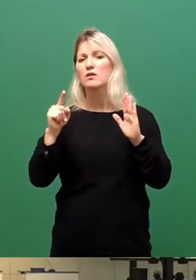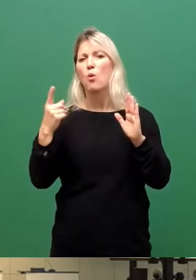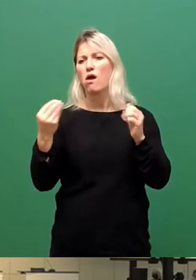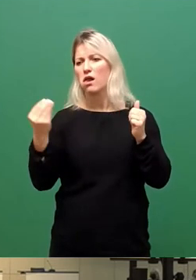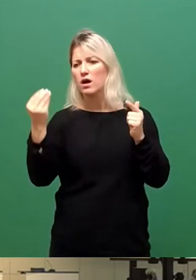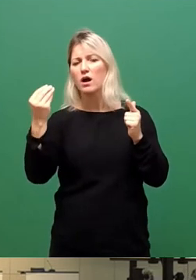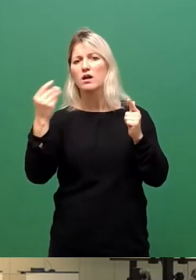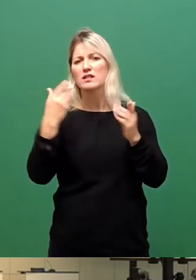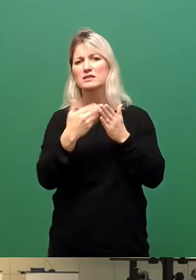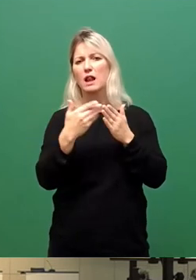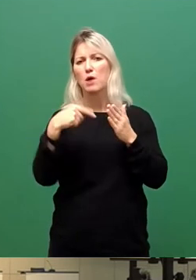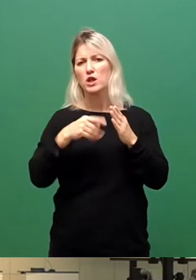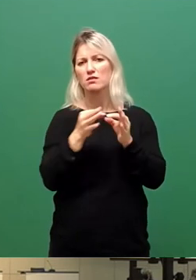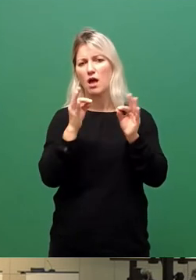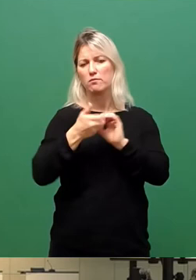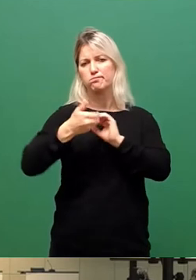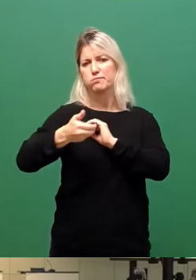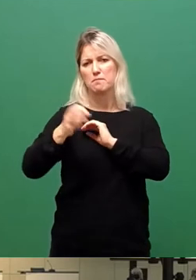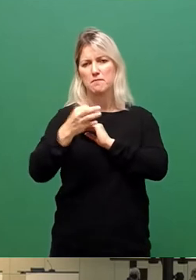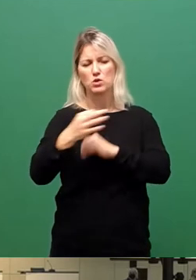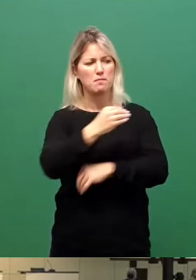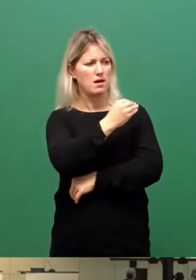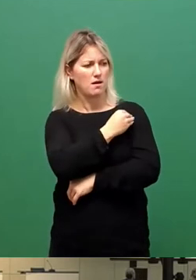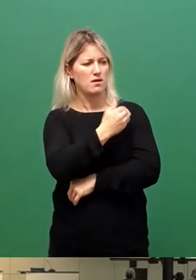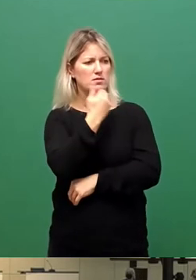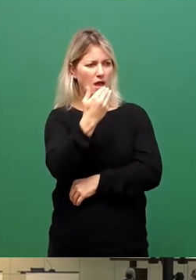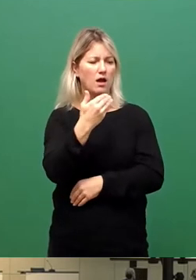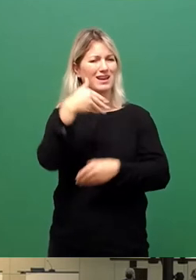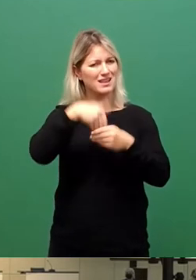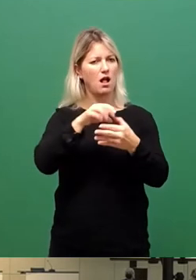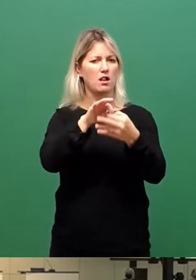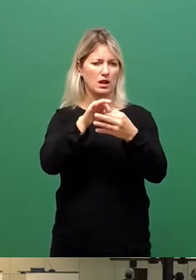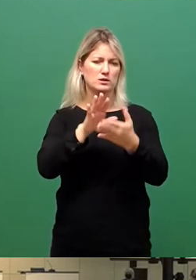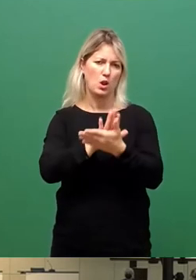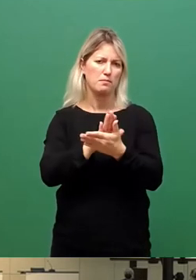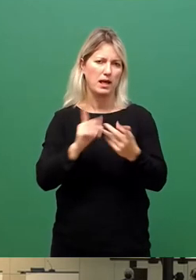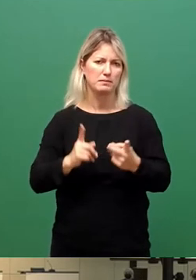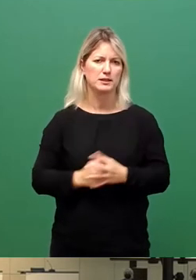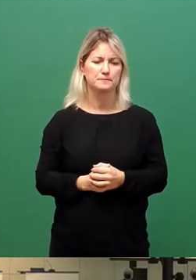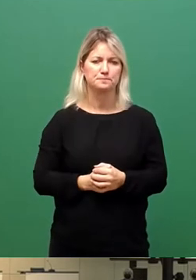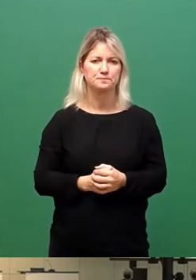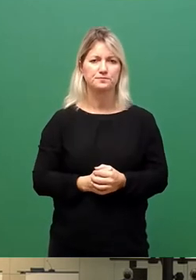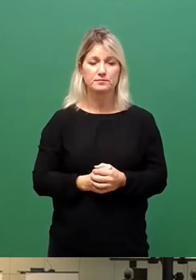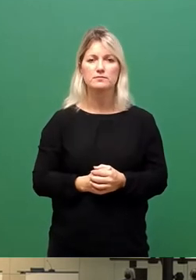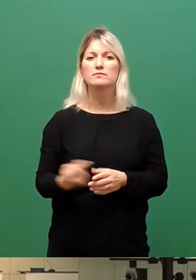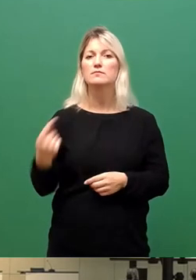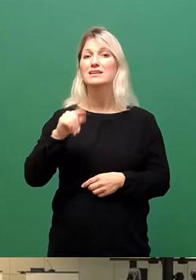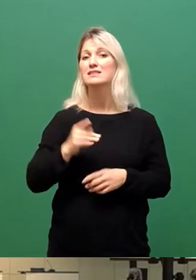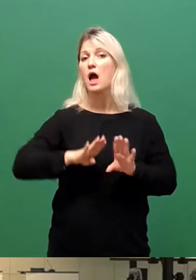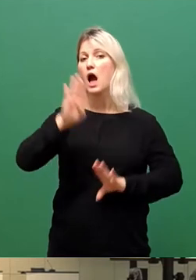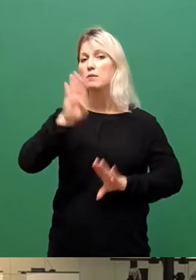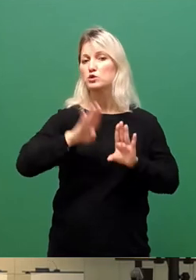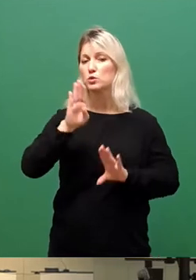ziehen. Aber vielen Dank für den Hinweis, den ich inhaltlich teile. Ich komme dann zur Abstimmung und rufe den Bericht des